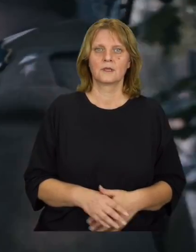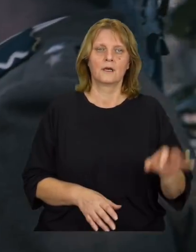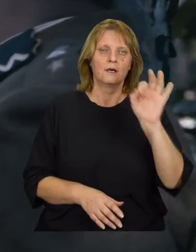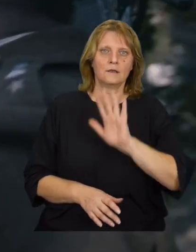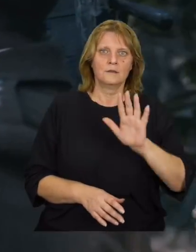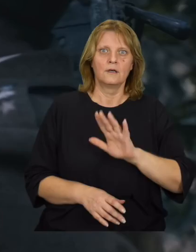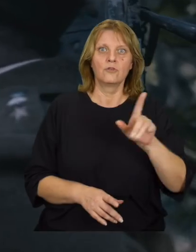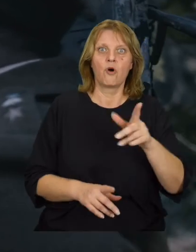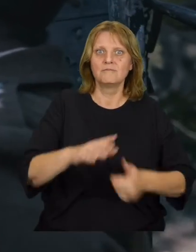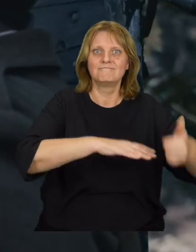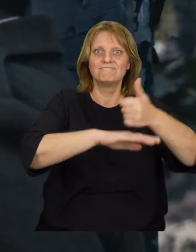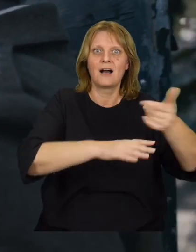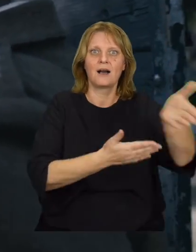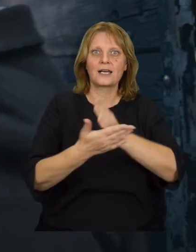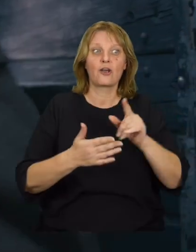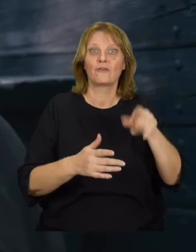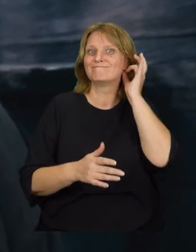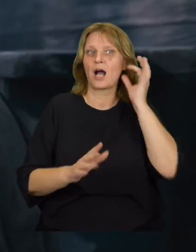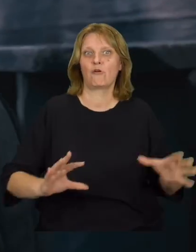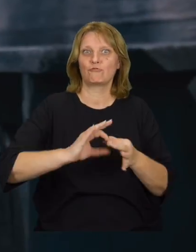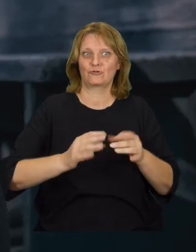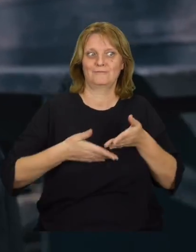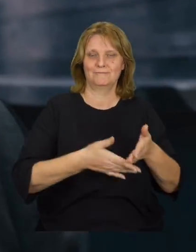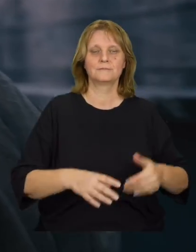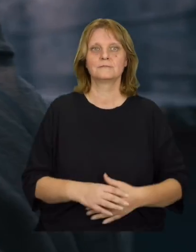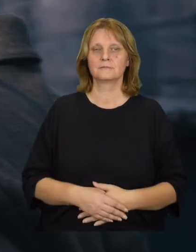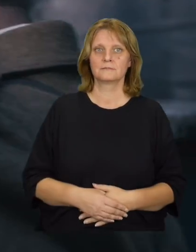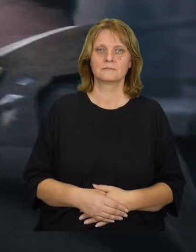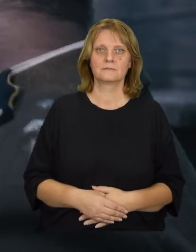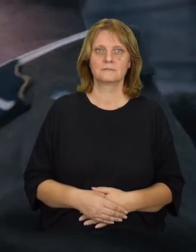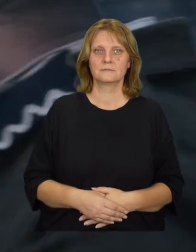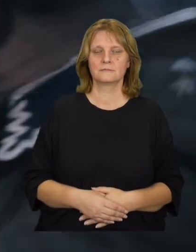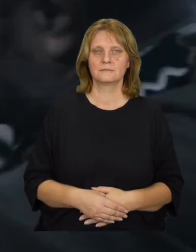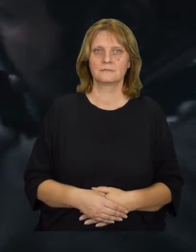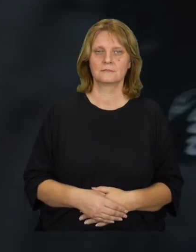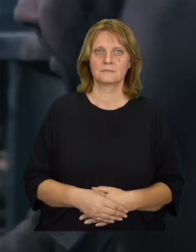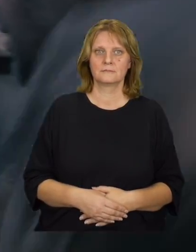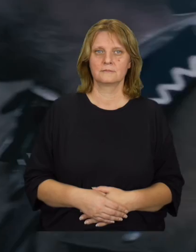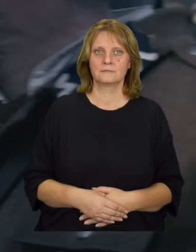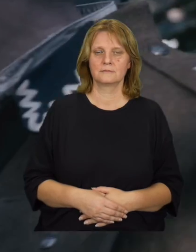Jestem panie, to komendant rejonu i jego łączniczka. Szybciej!